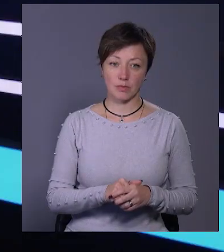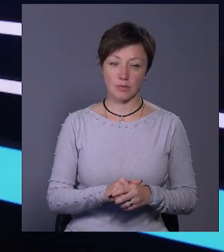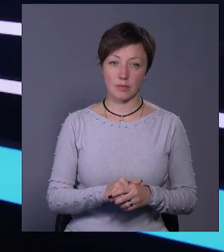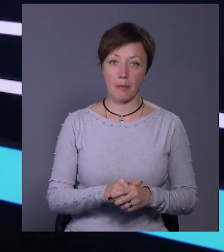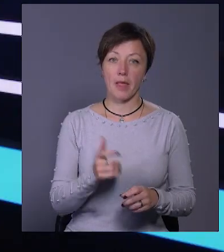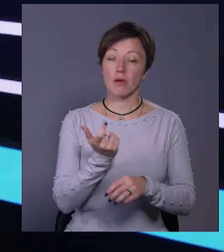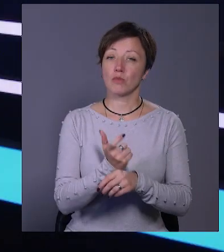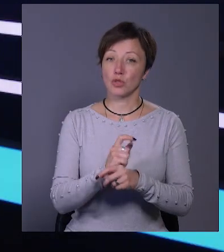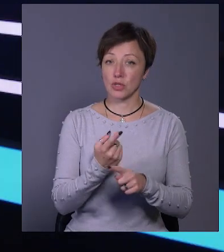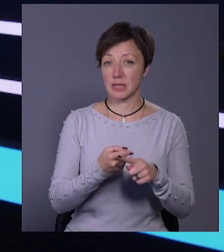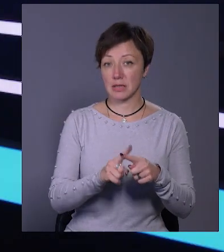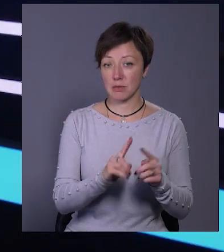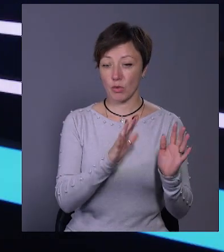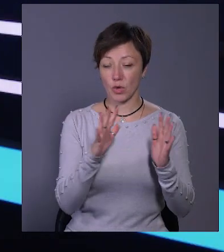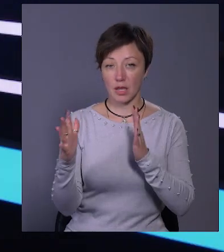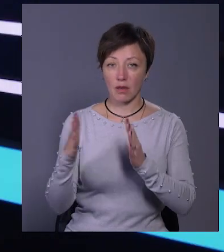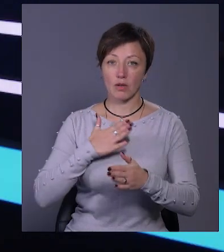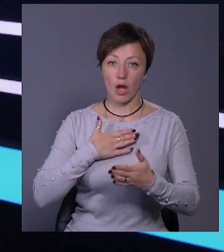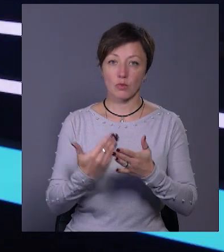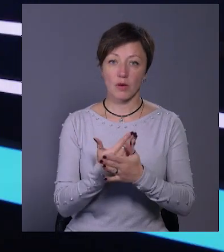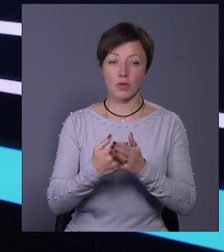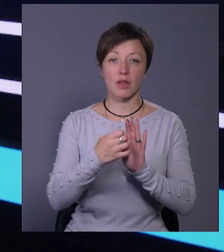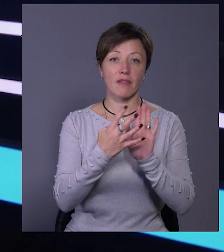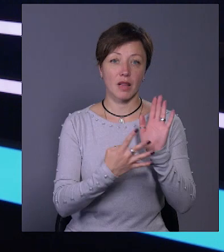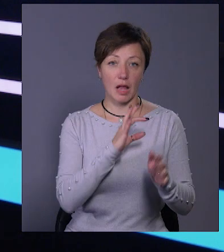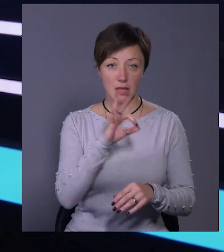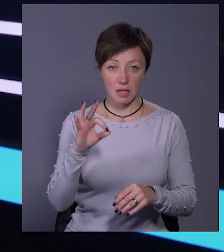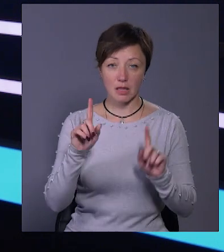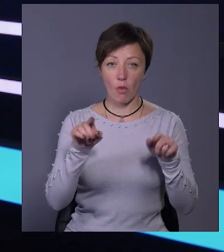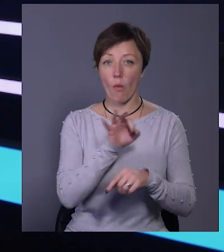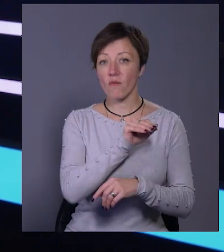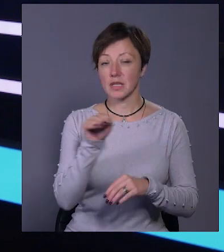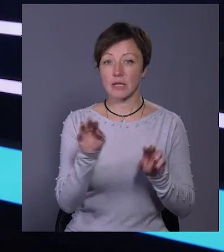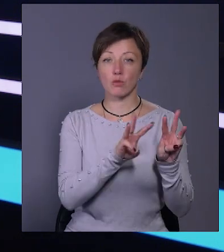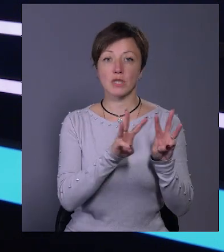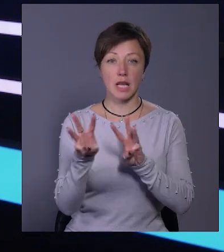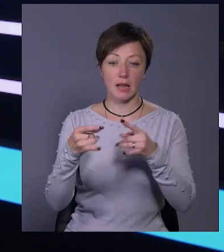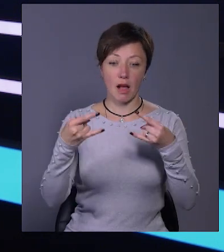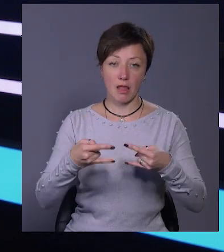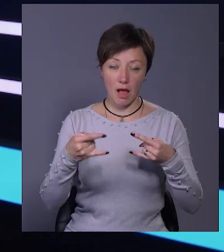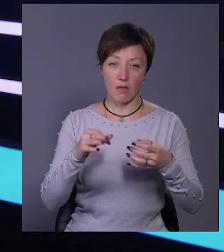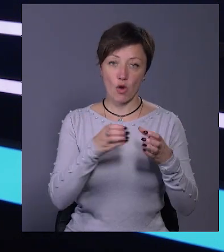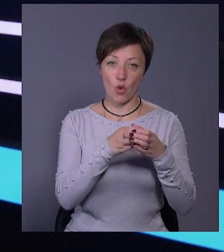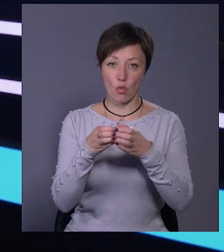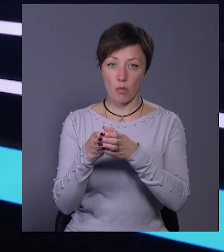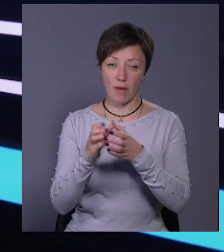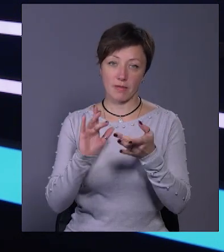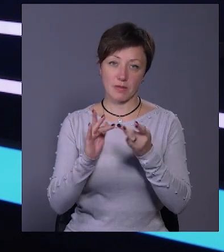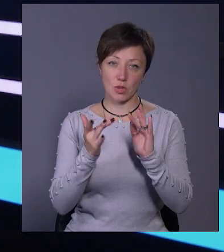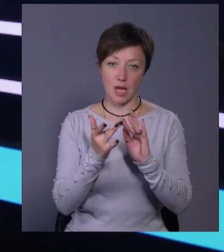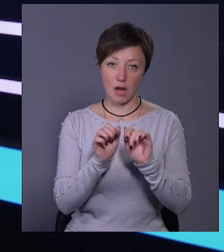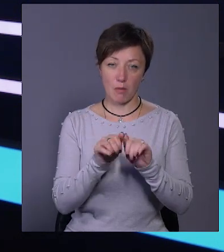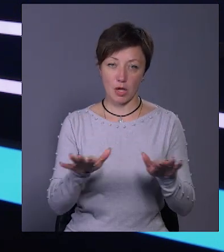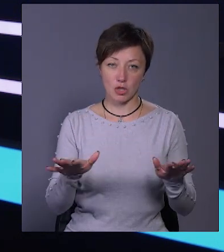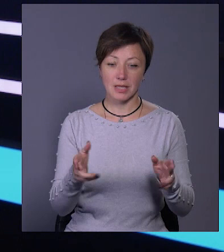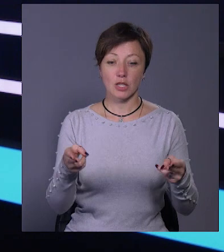Більше про ці та інші події у нашому випуску О19, а також на офіційному сайті телеканалу та у групах в соціальних мережах.